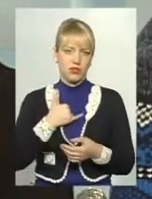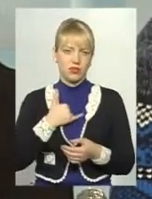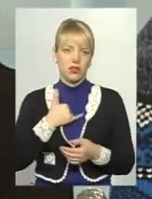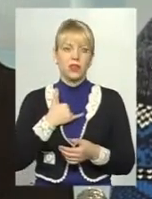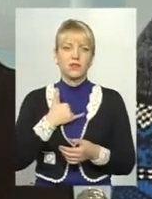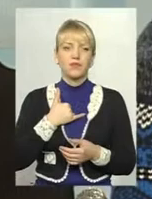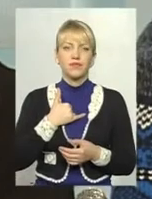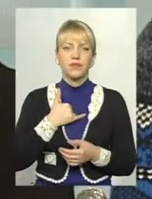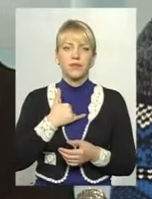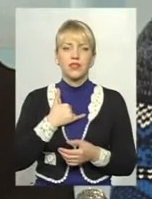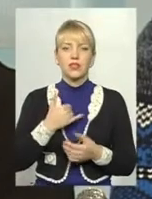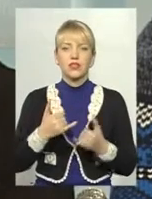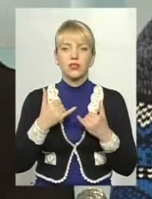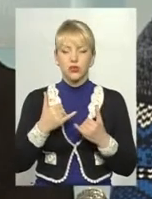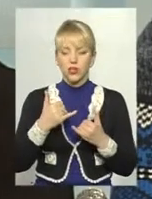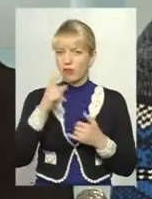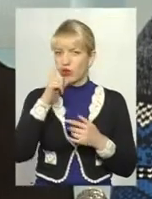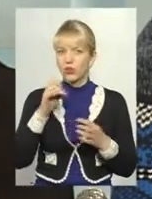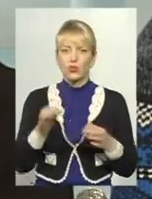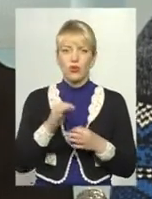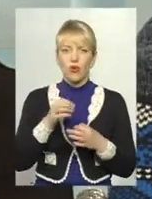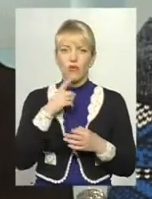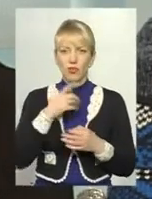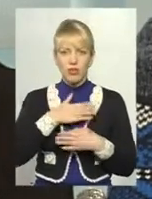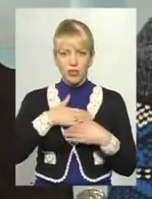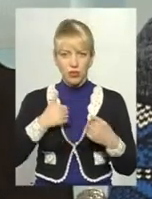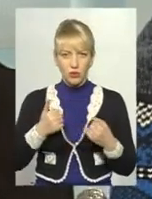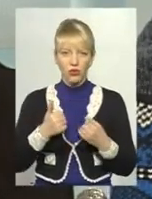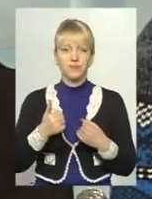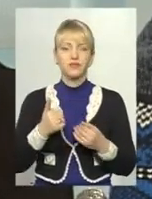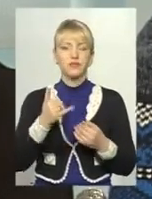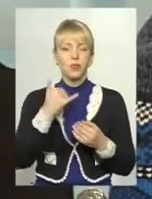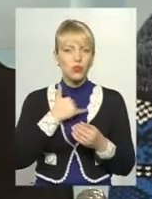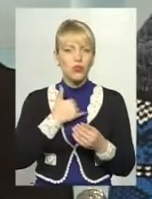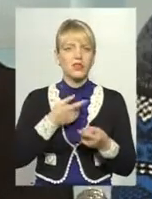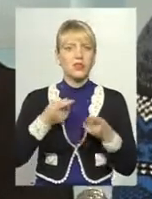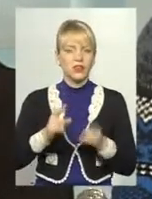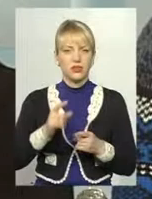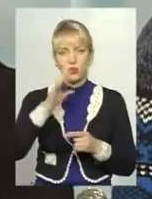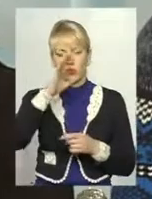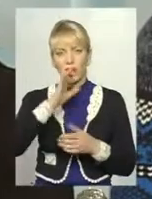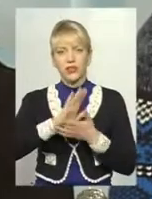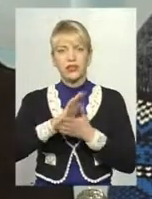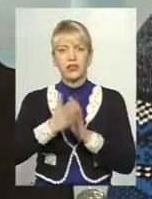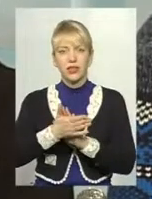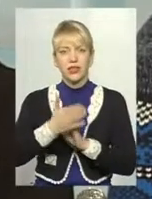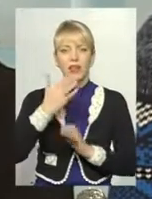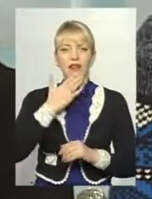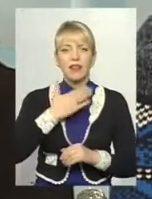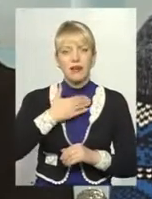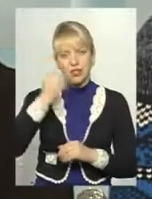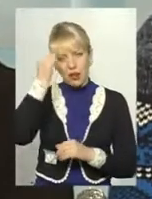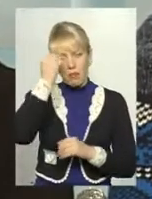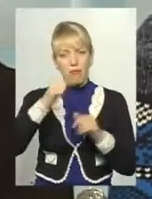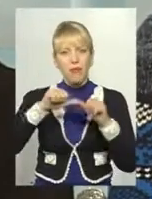Не хочу, я ж кажу, сьогодні погано говорити, стан не дуже добрий наших пам'яток, але дійсно, моє дитинство, і зараз